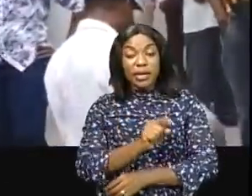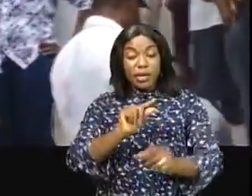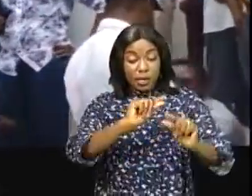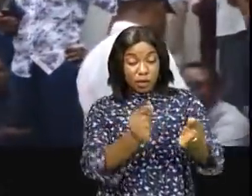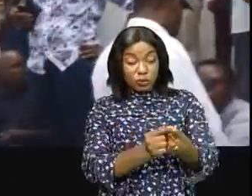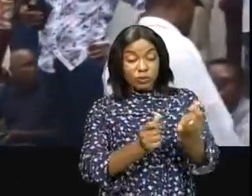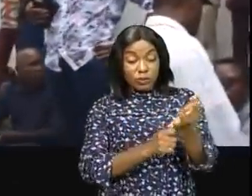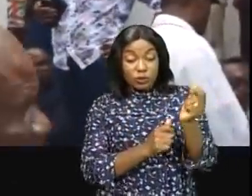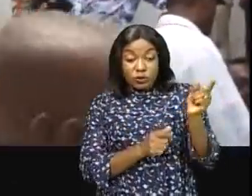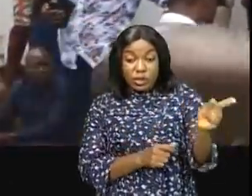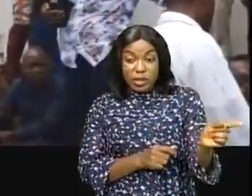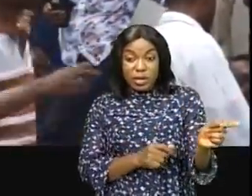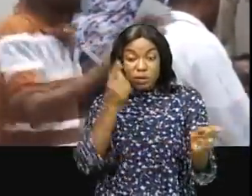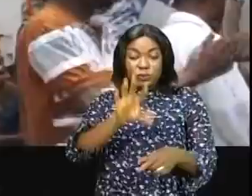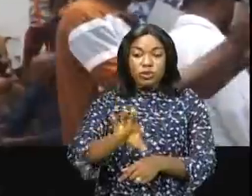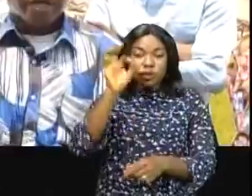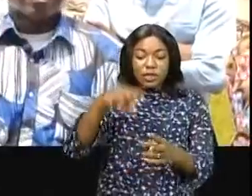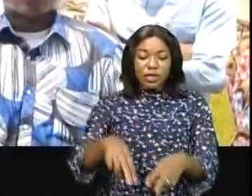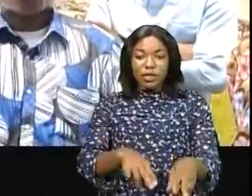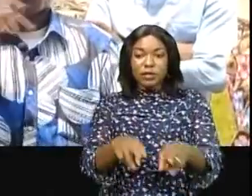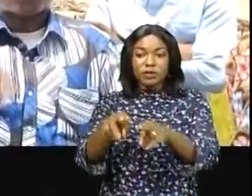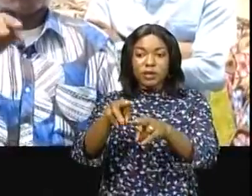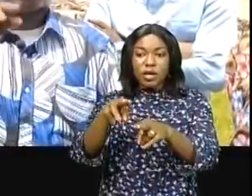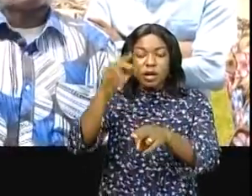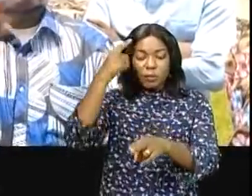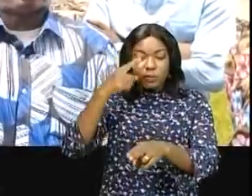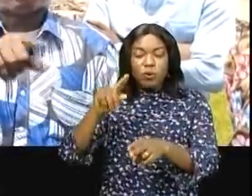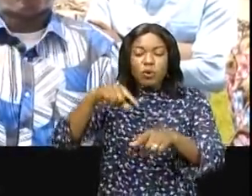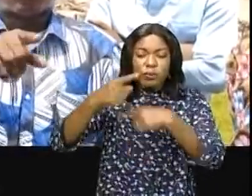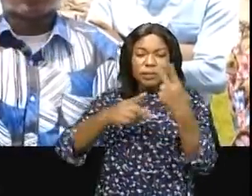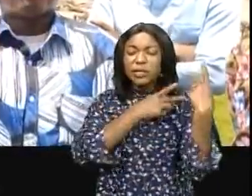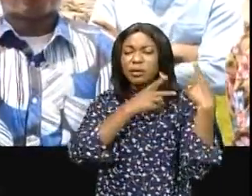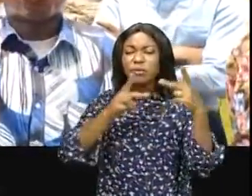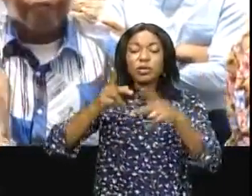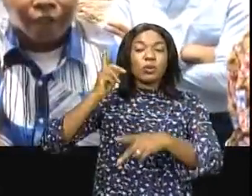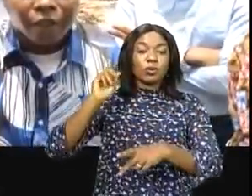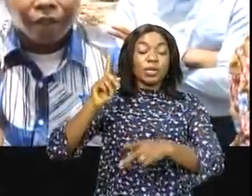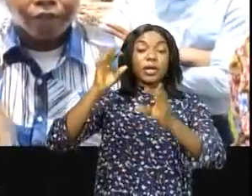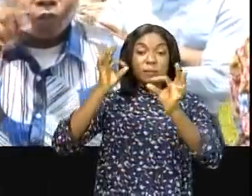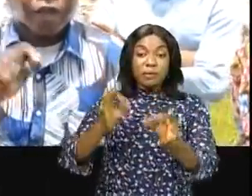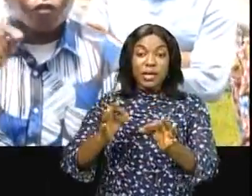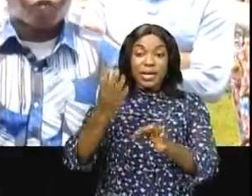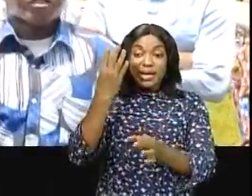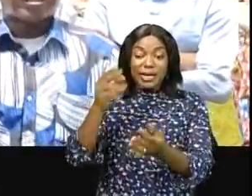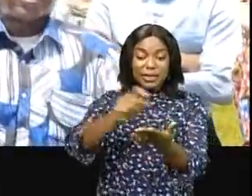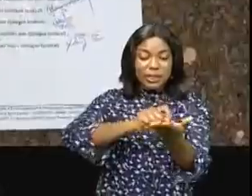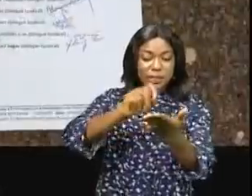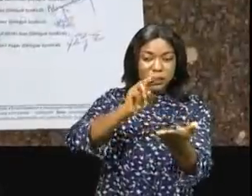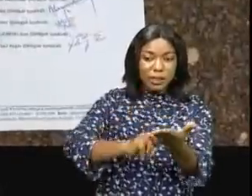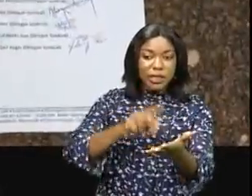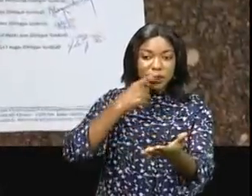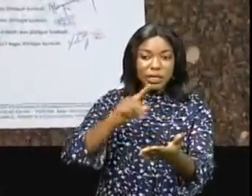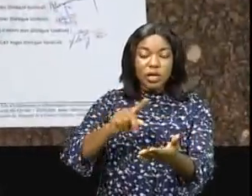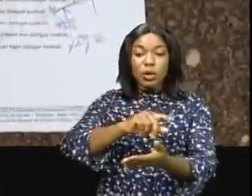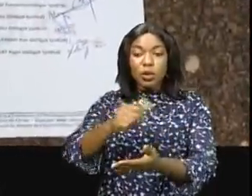groupe de Oukamba avait choisi la voie de l'abstention dès le début des revendications. Seuls quatre signataires engagent la grève.